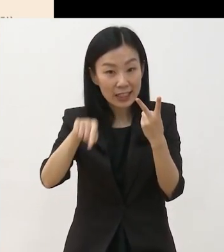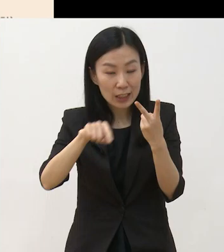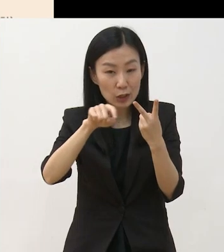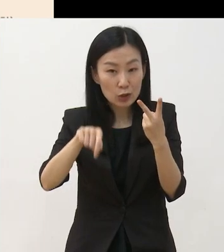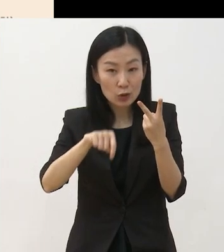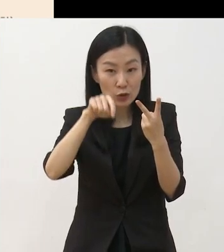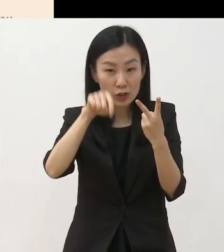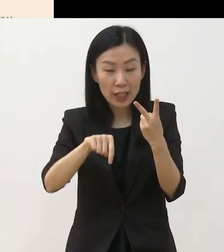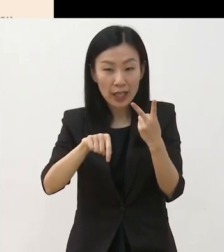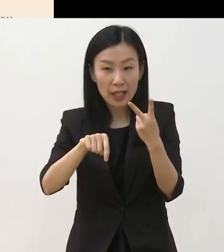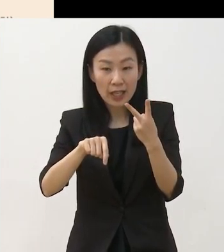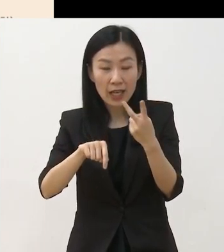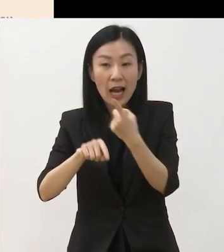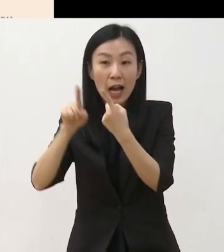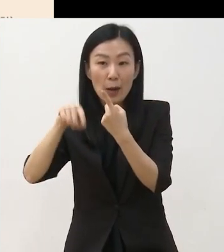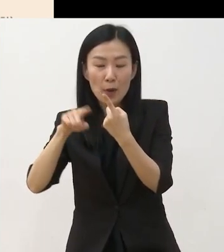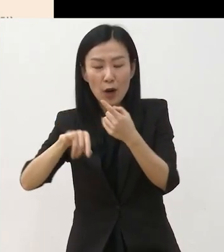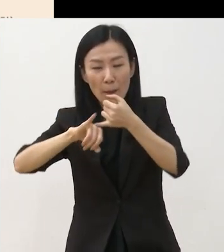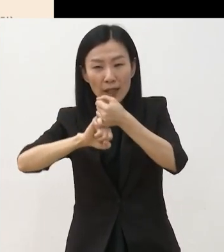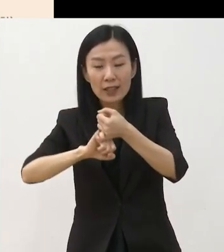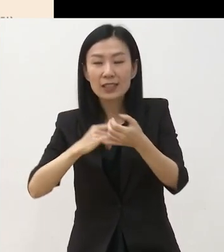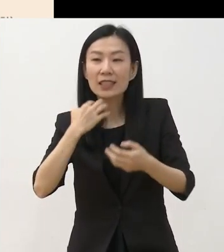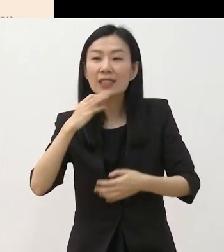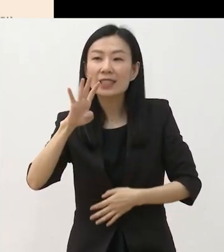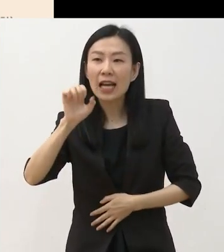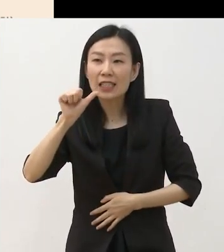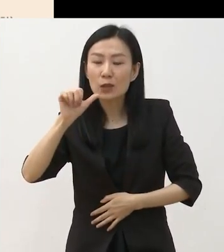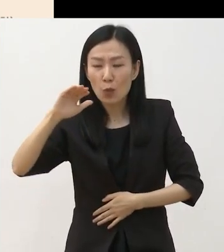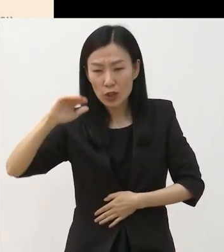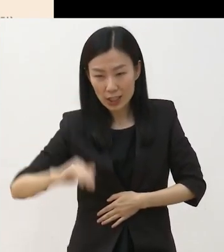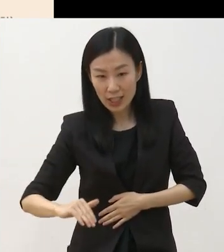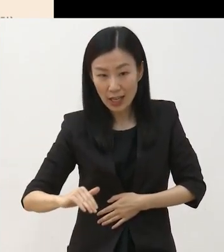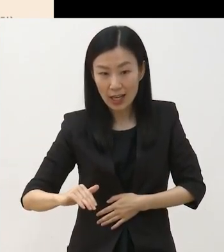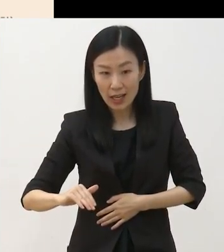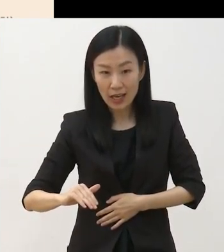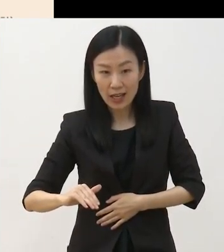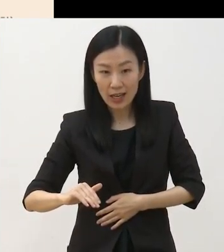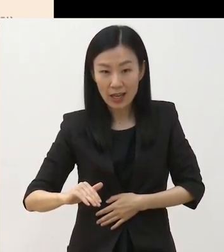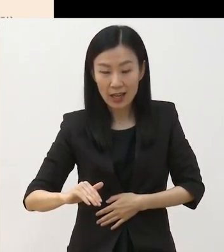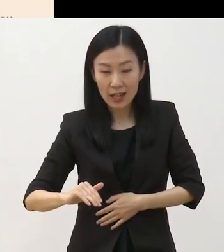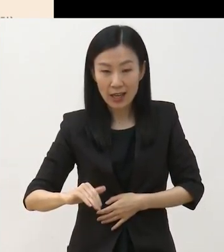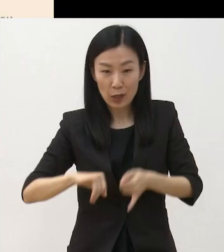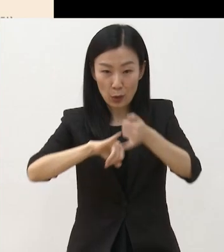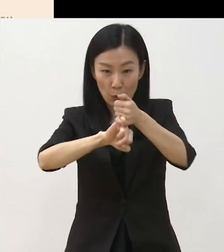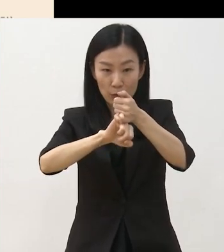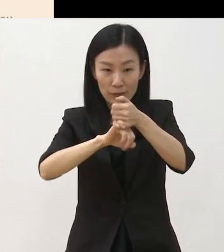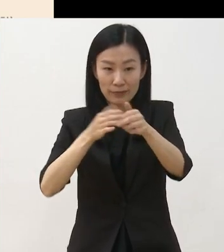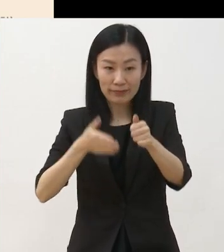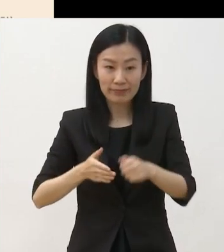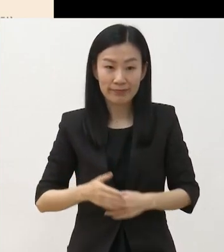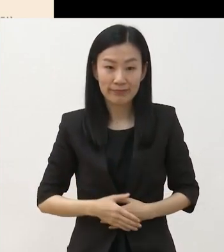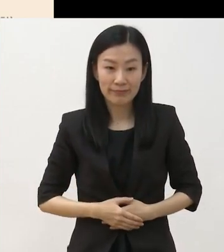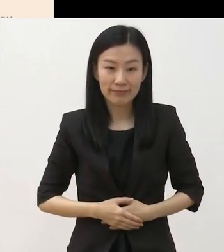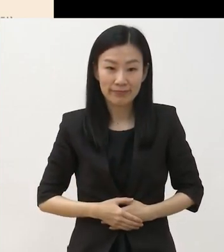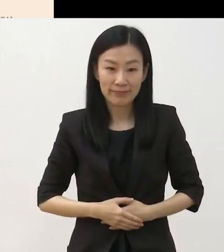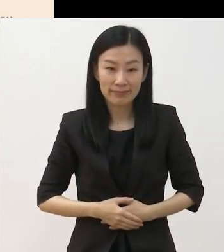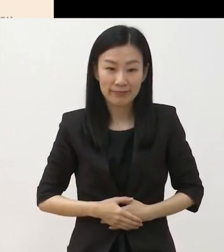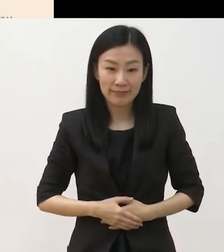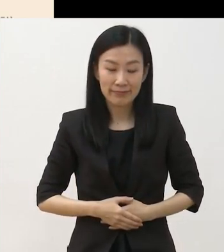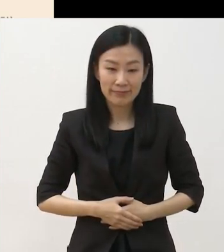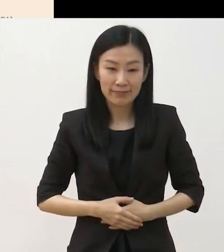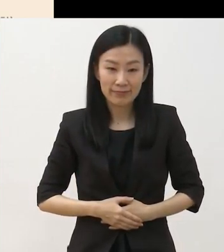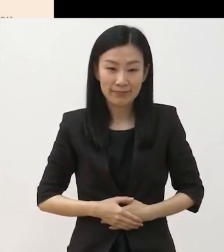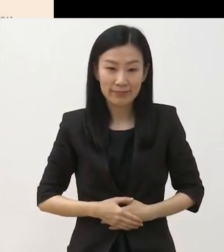이하를 포함하도록 하고 있습니다 안정적인 운영을 위해 2개년을 지원하는 사업인데요